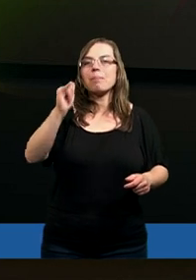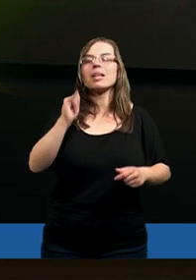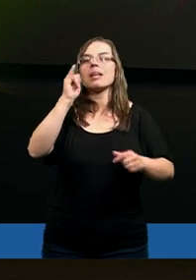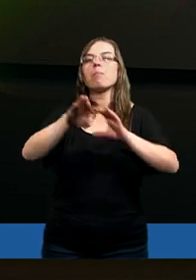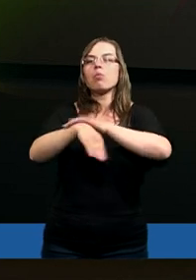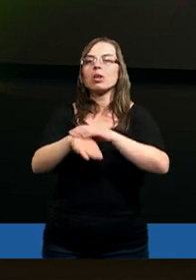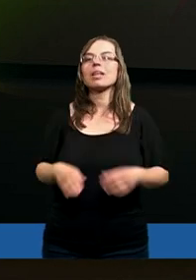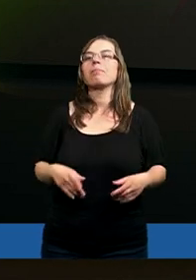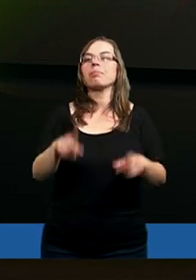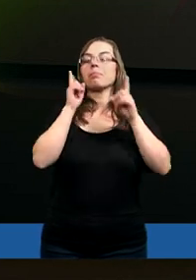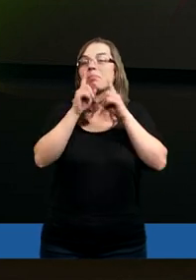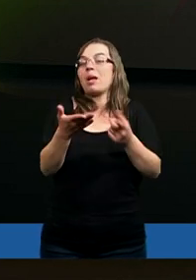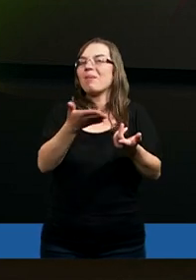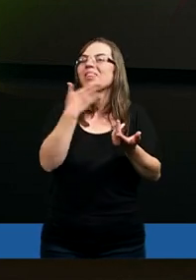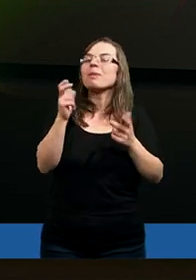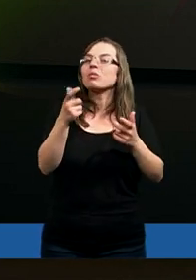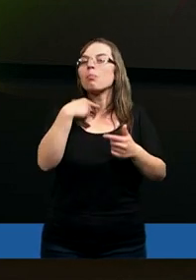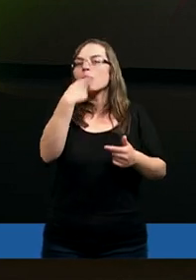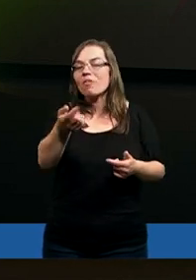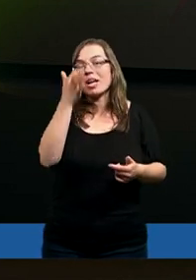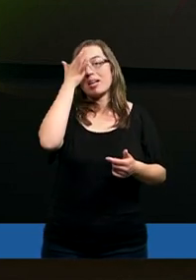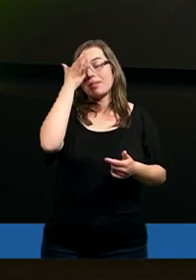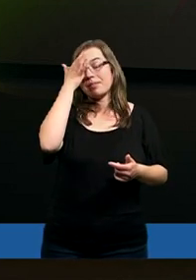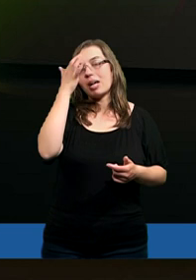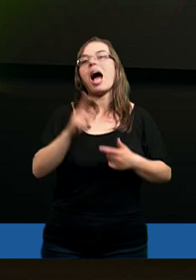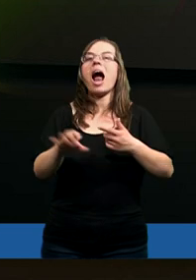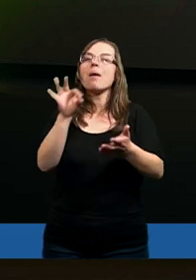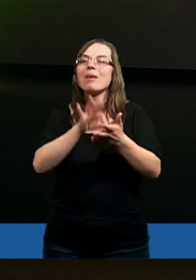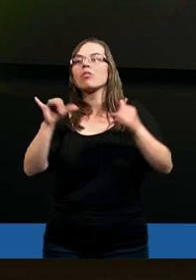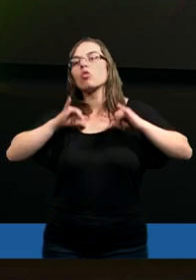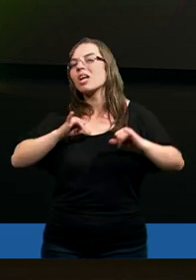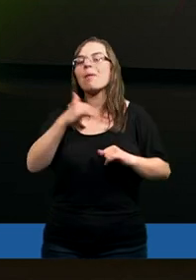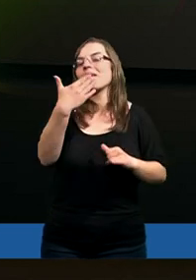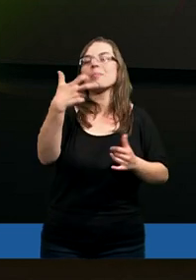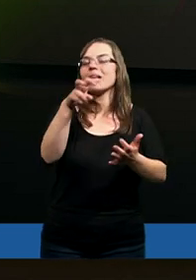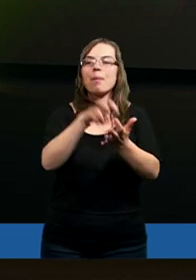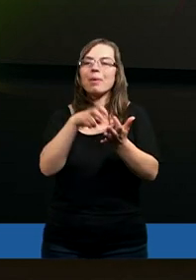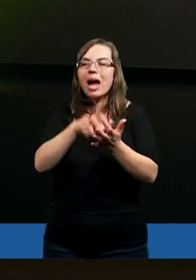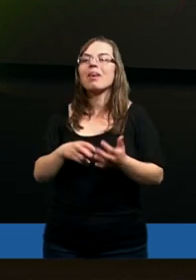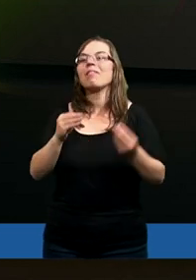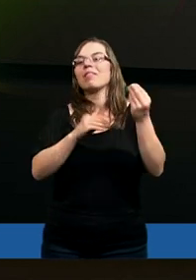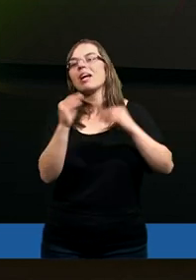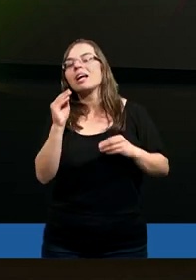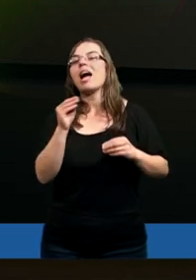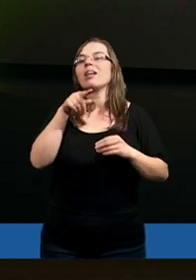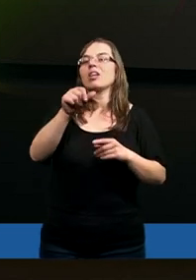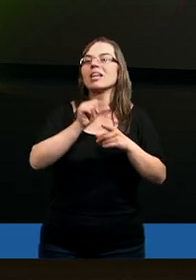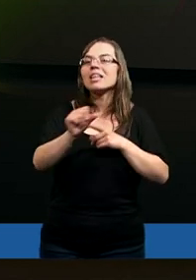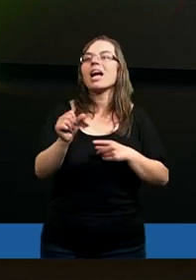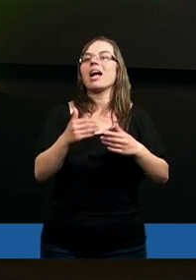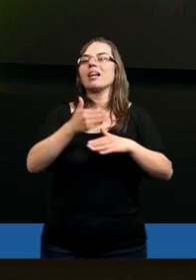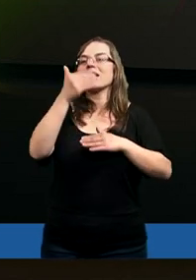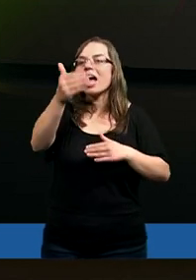To jest też ciekawe. Tak naprawdę nie mają nic do powiedzenia, ale pewności siebie im nie brakuje. Nęcą przez